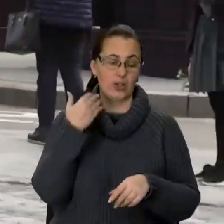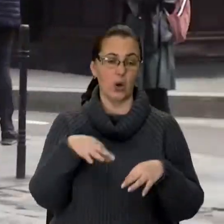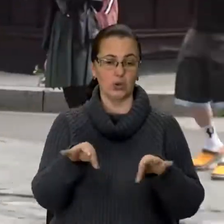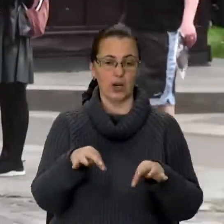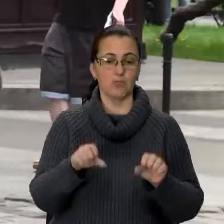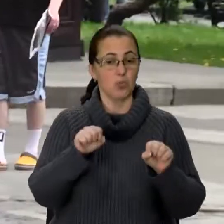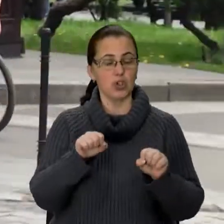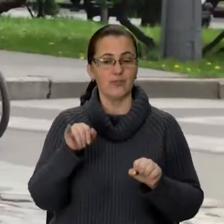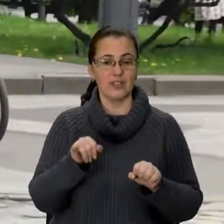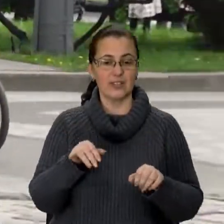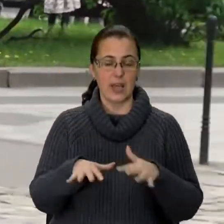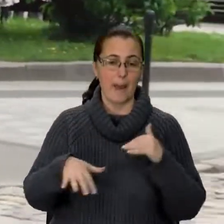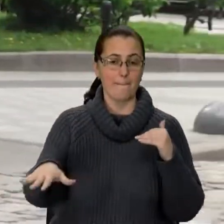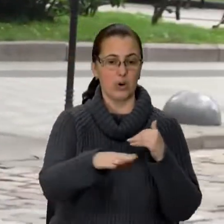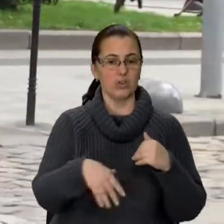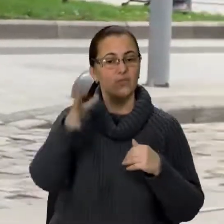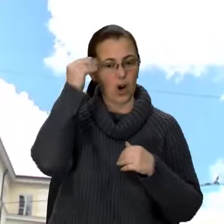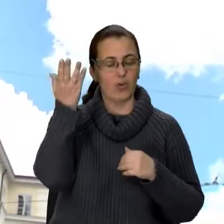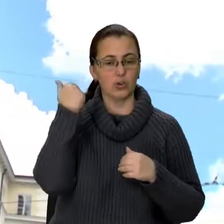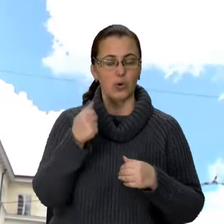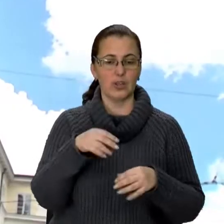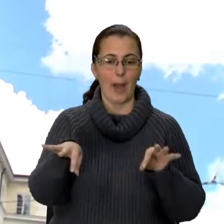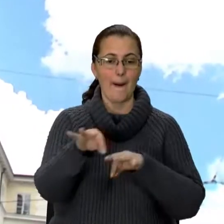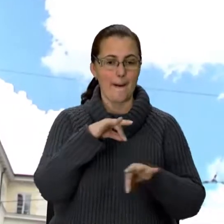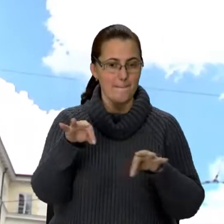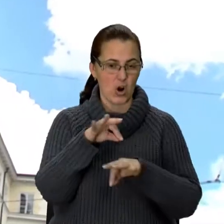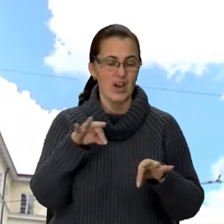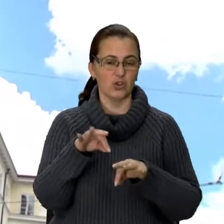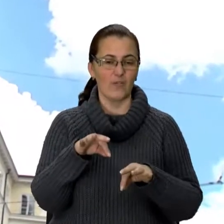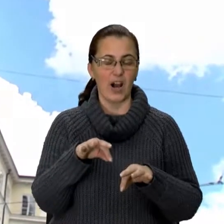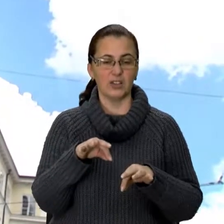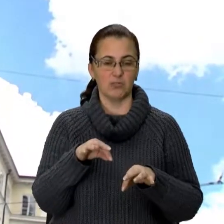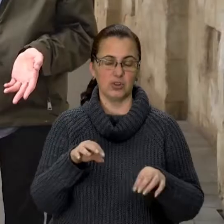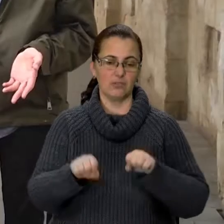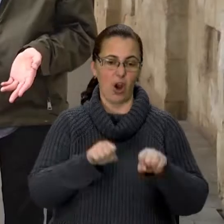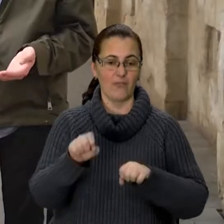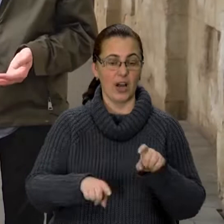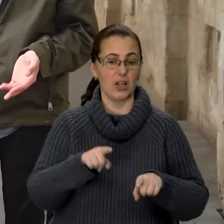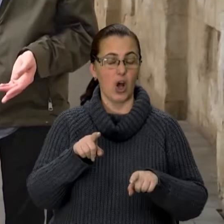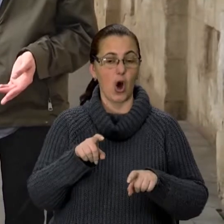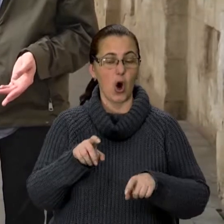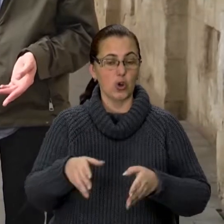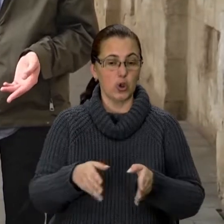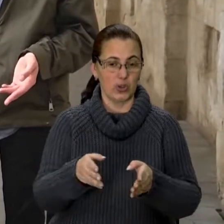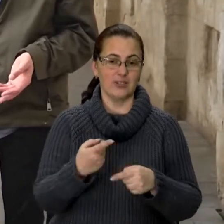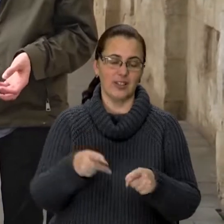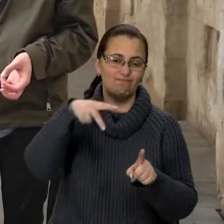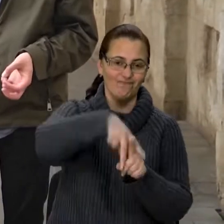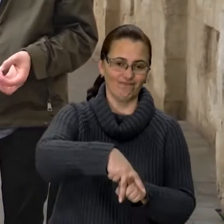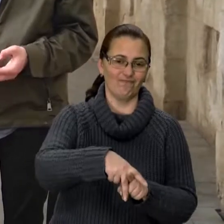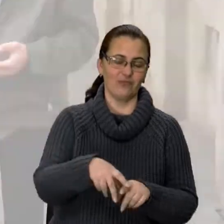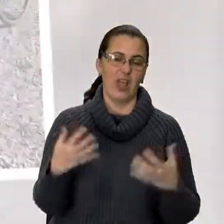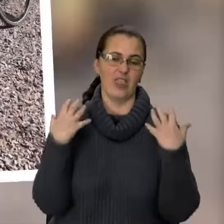Врахувати це, коли проєктуватимуть нові велодоріжки. І це лягає на плечі міста. Якщо персонально, на плечі Ореста Олеськіва, начальника